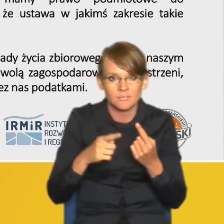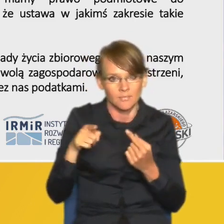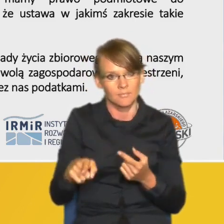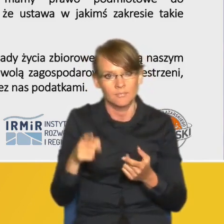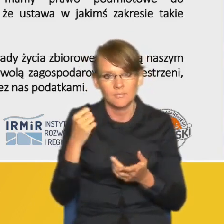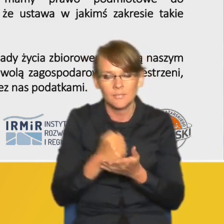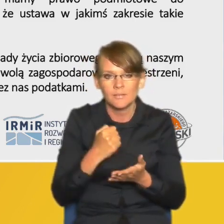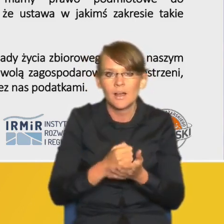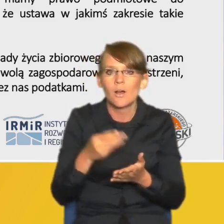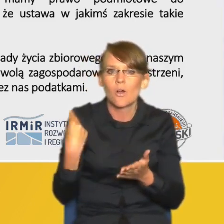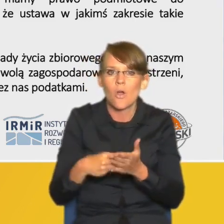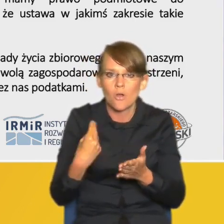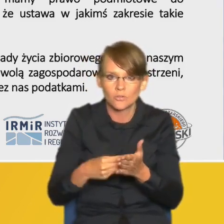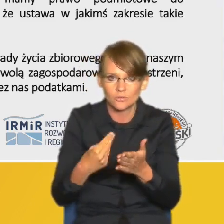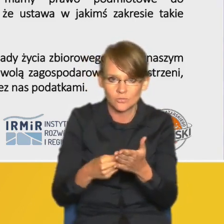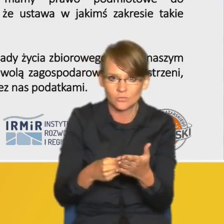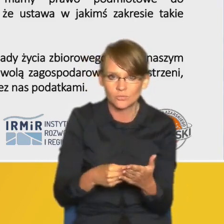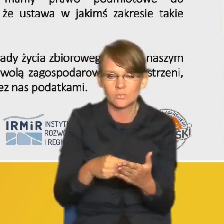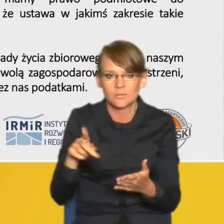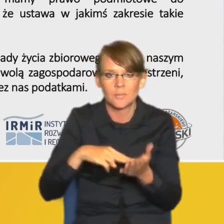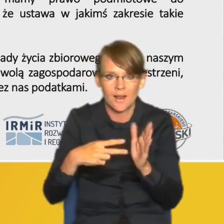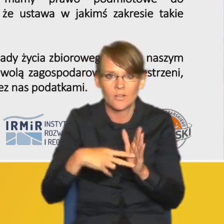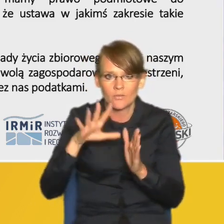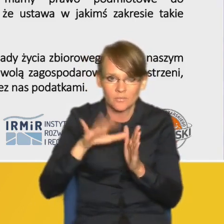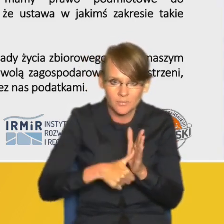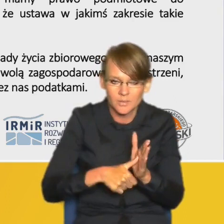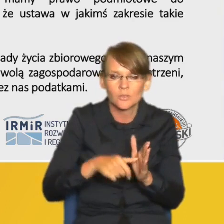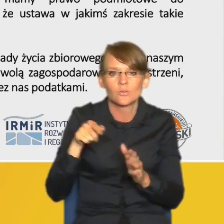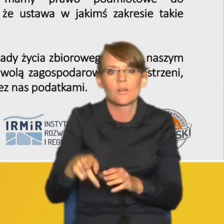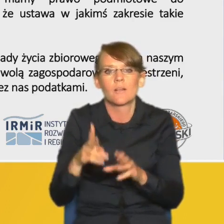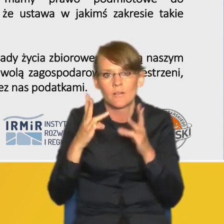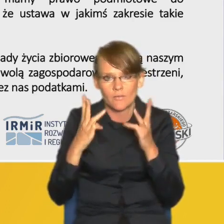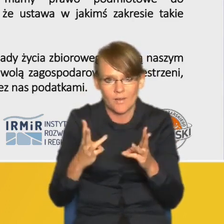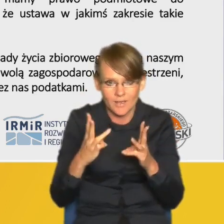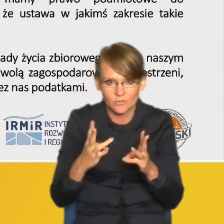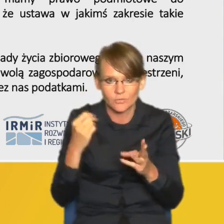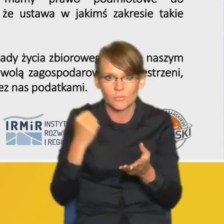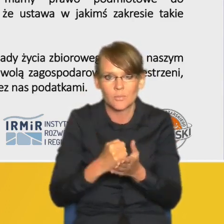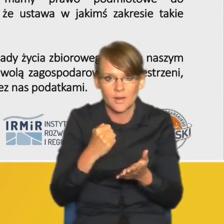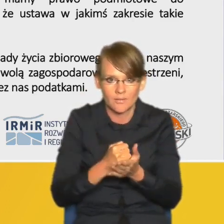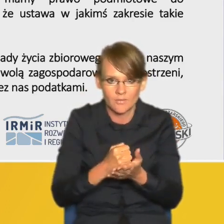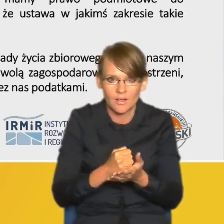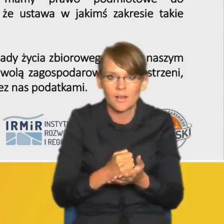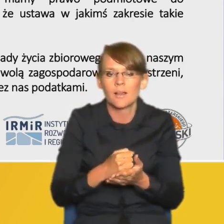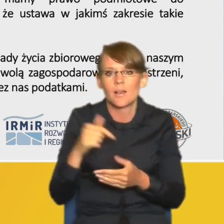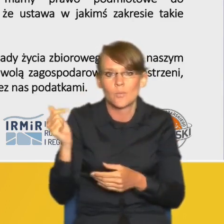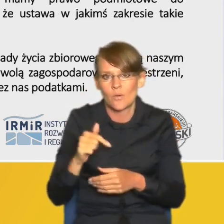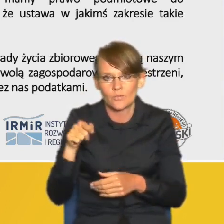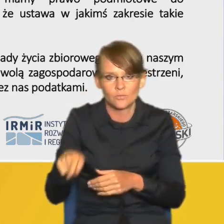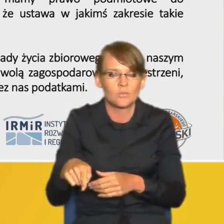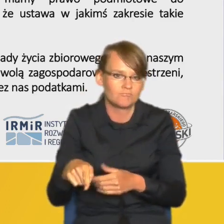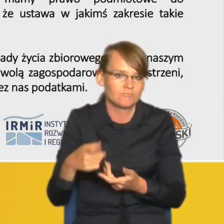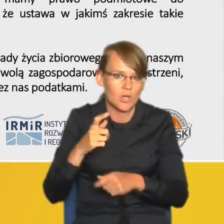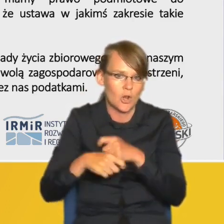kosztami urbanizacyjnymi musi być jedną z priorytetowych kwestii które powinny zostać rozwiązane